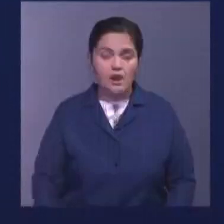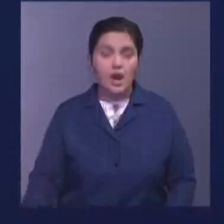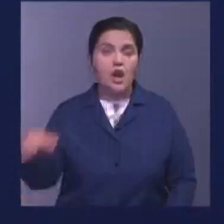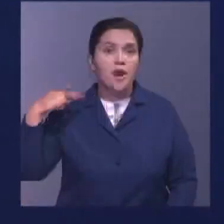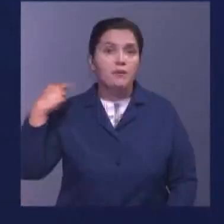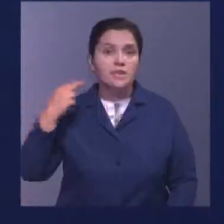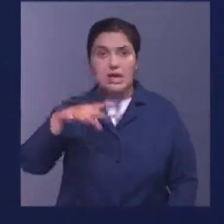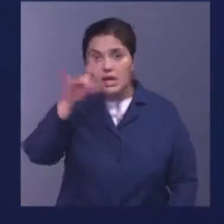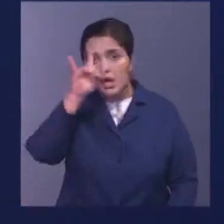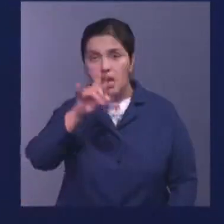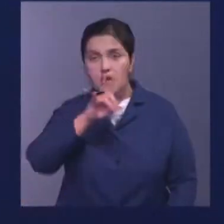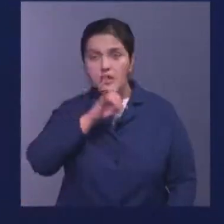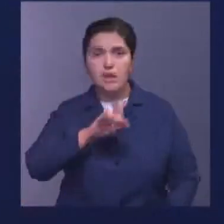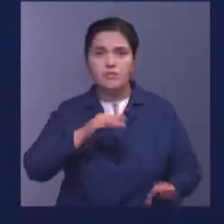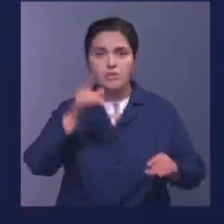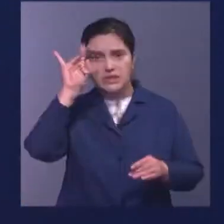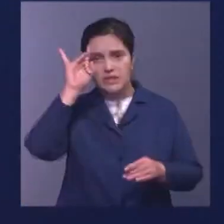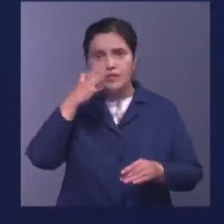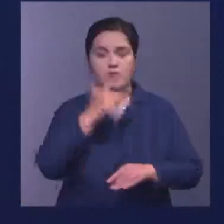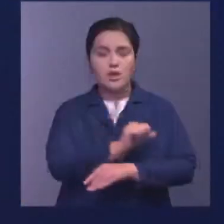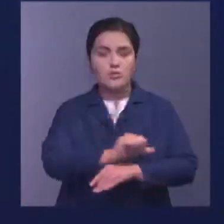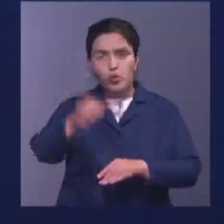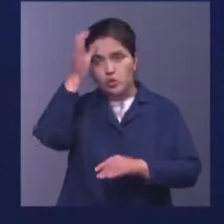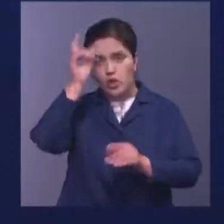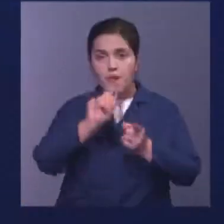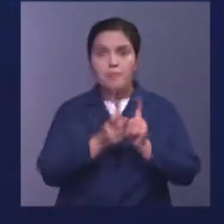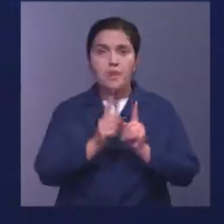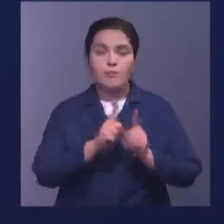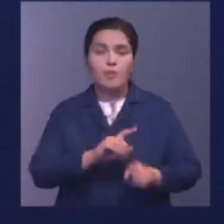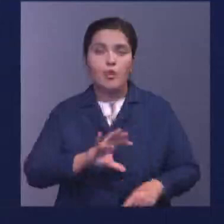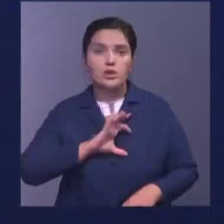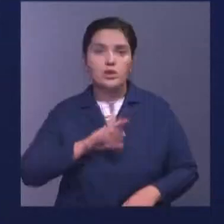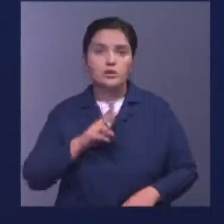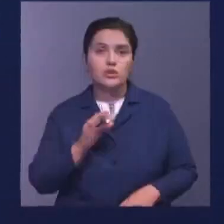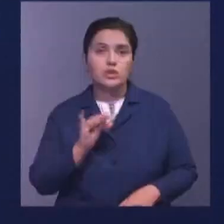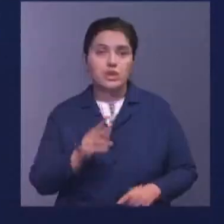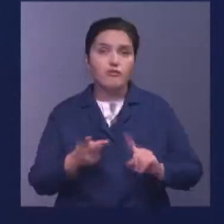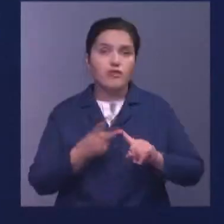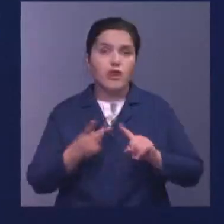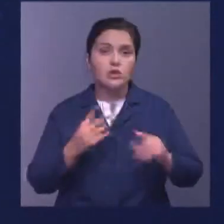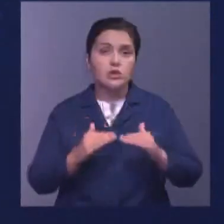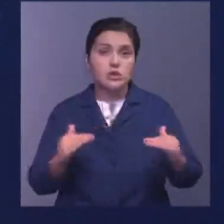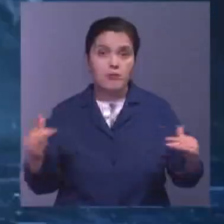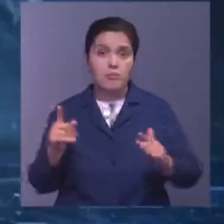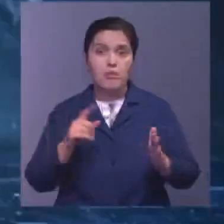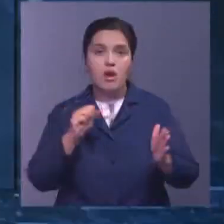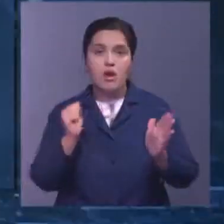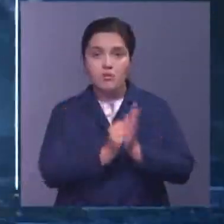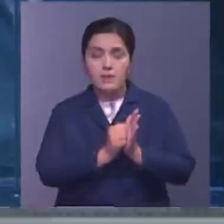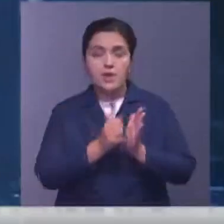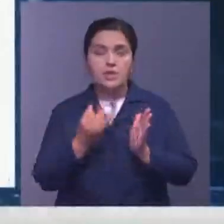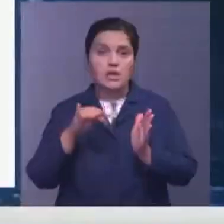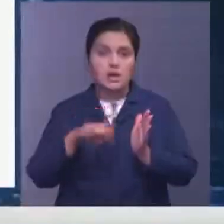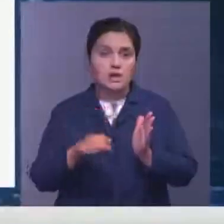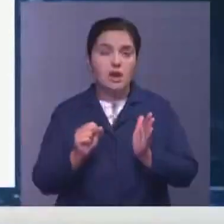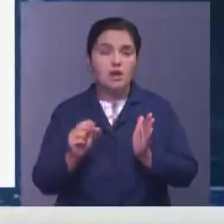Президент Казахстана наградил известных зарубежных ученых и переводчиков Орденом Достах 2-й степени, об этом говорится на сайте Аккорды, за